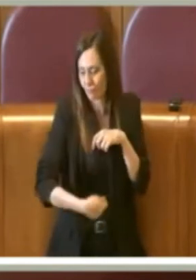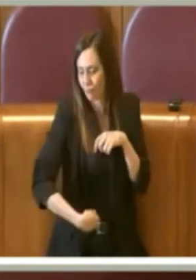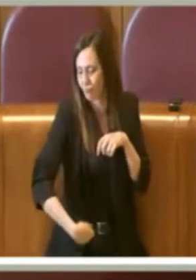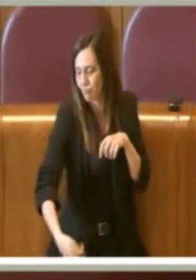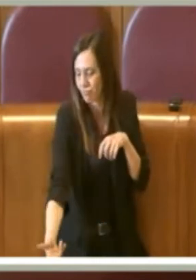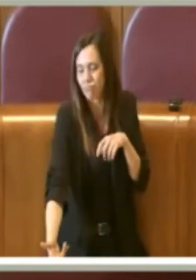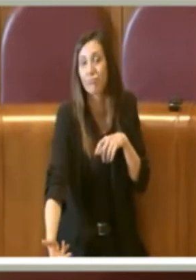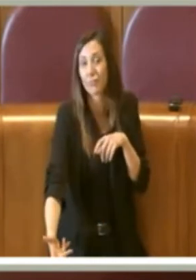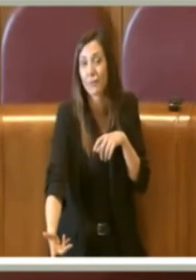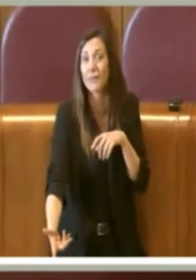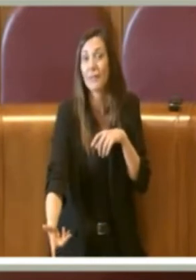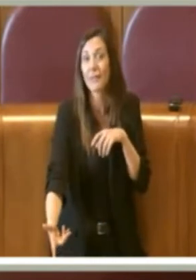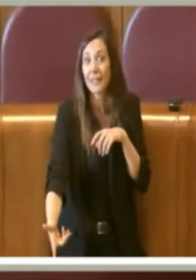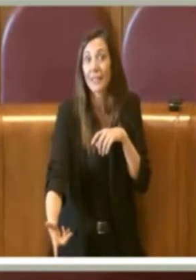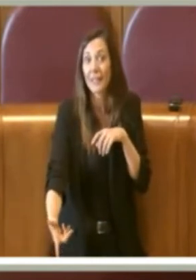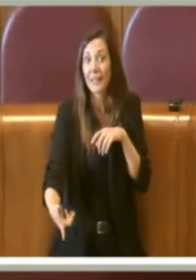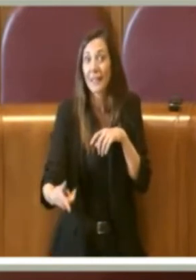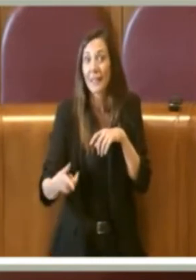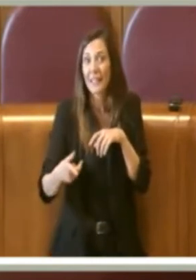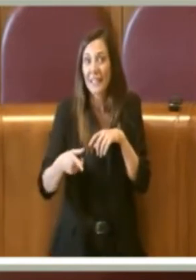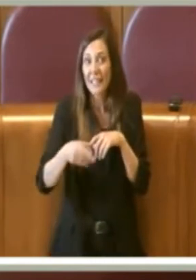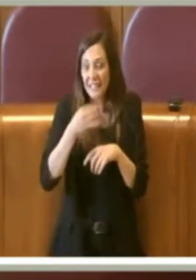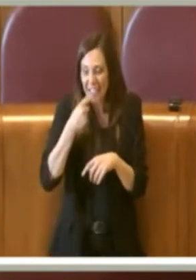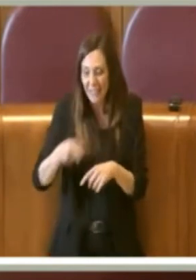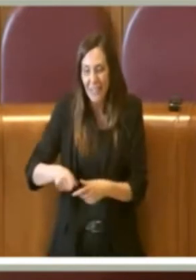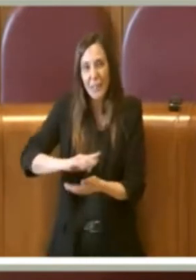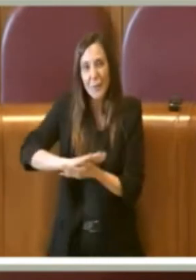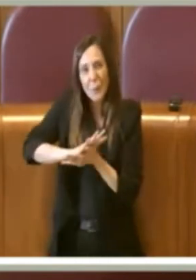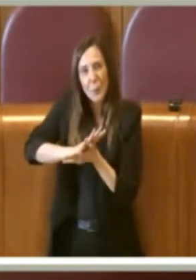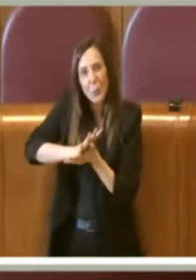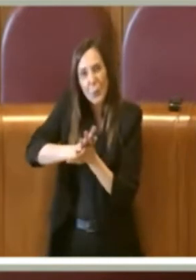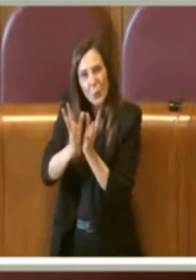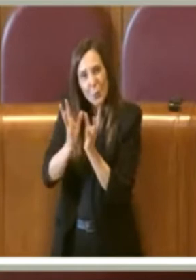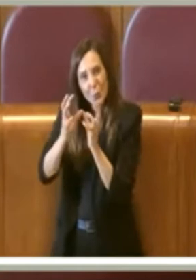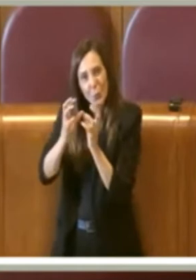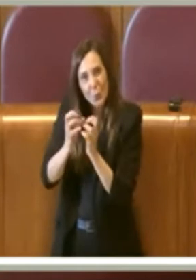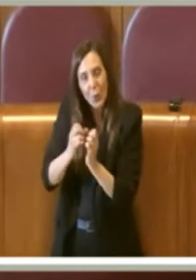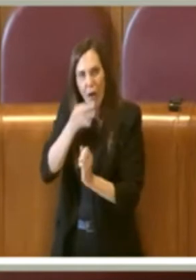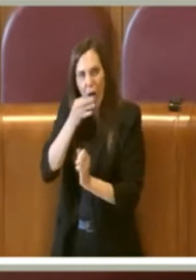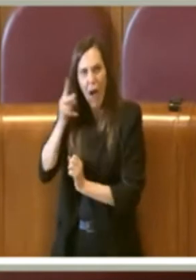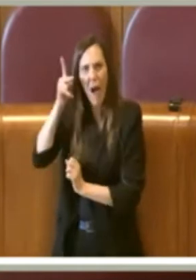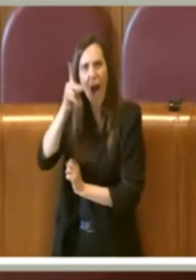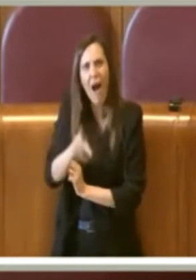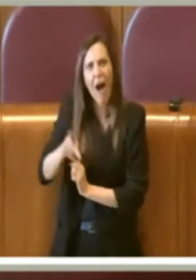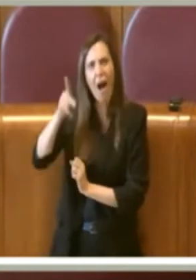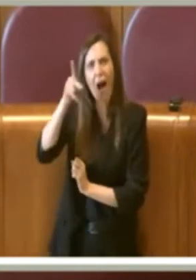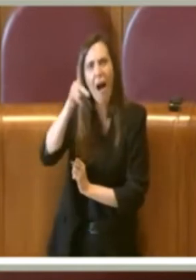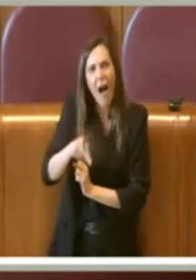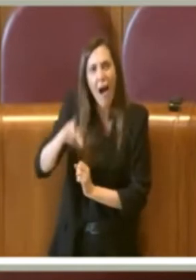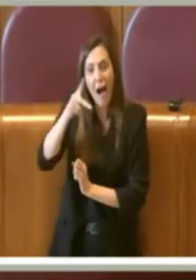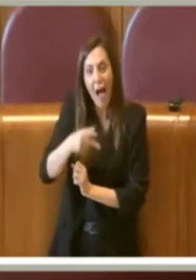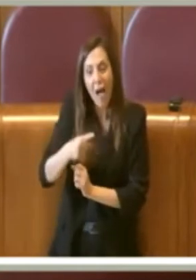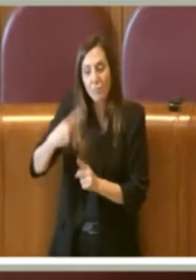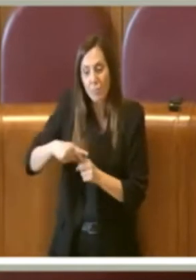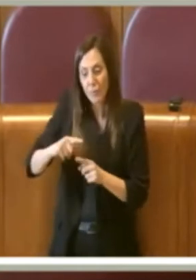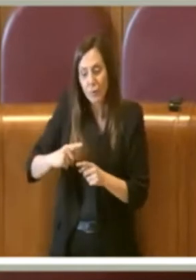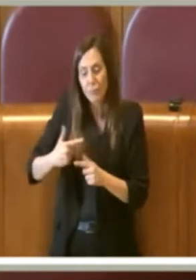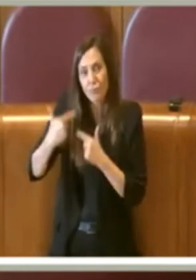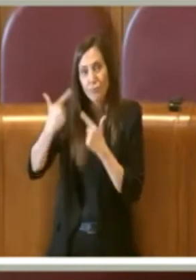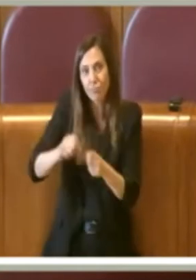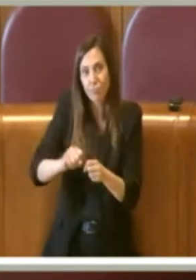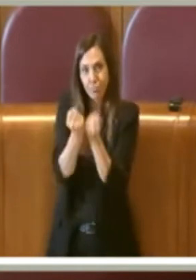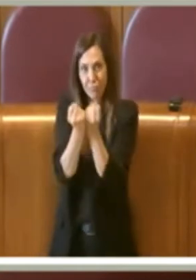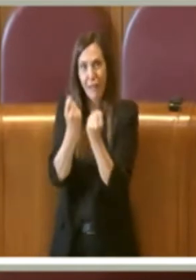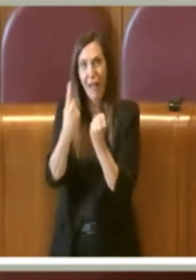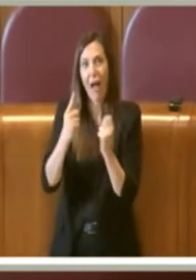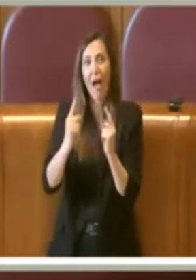degradarsi ci vogliono molti anni e oltre a regare danno all'ambiente regano